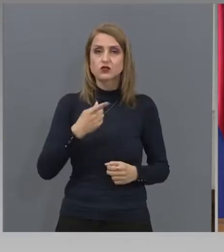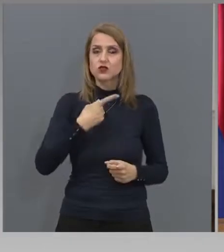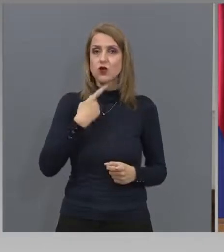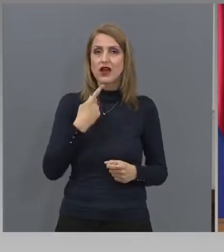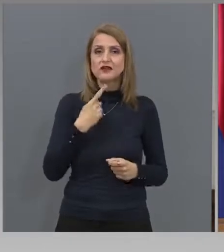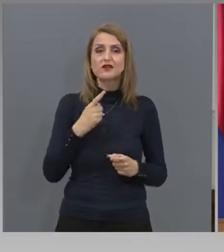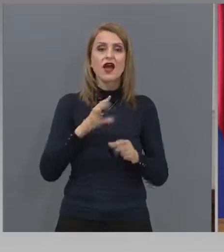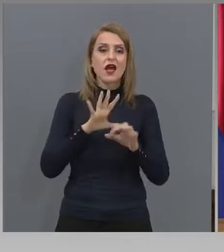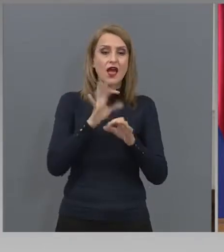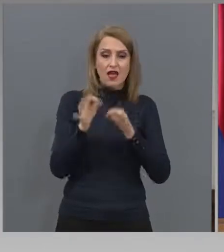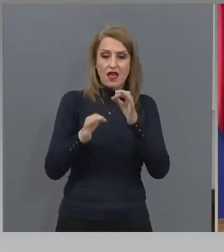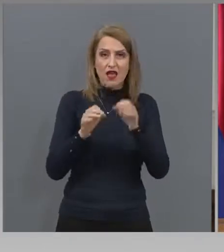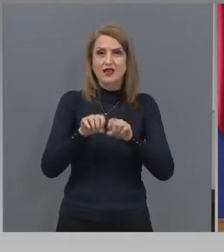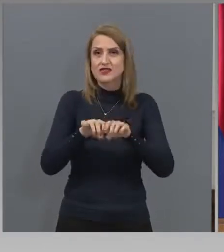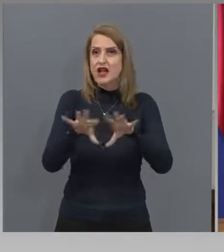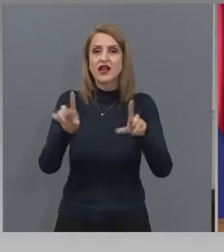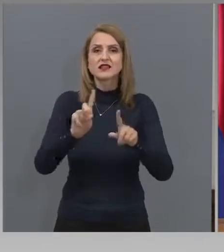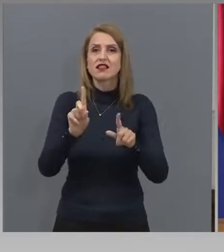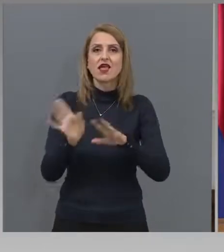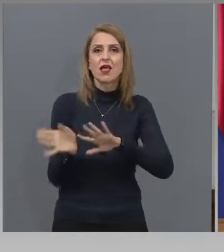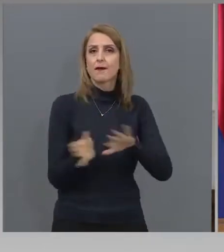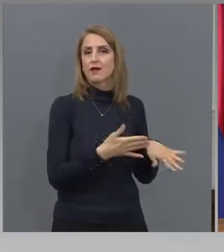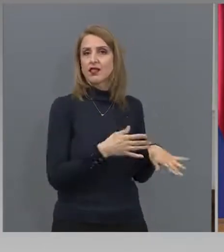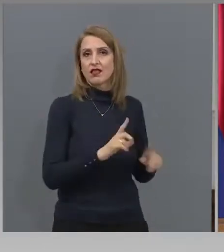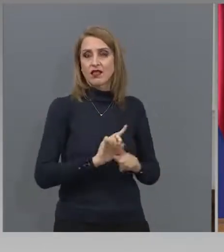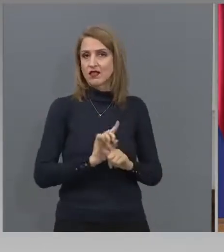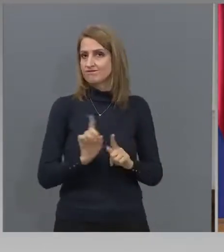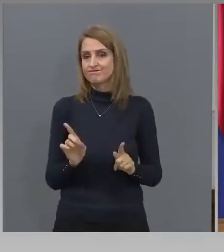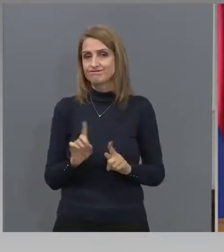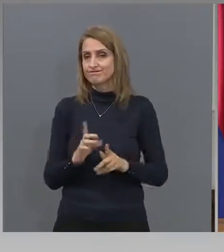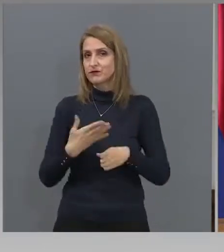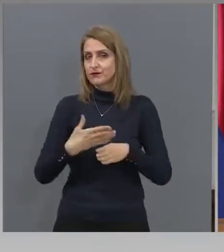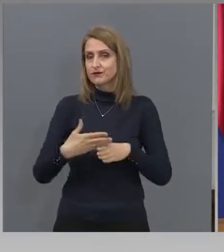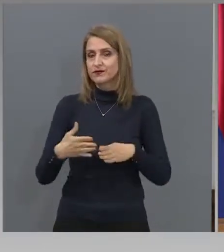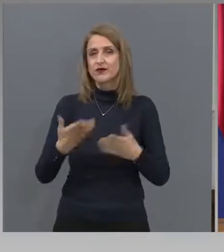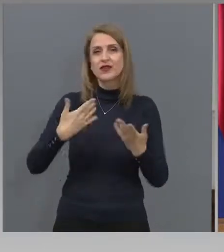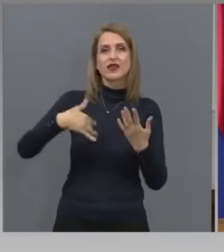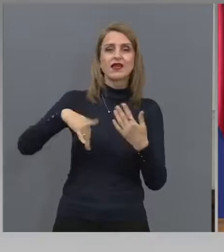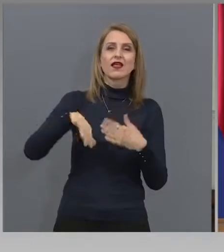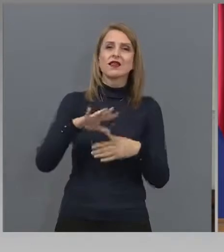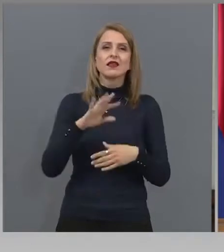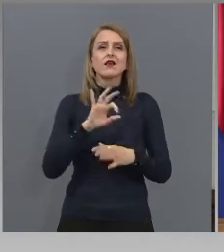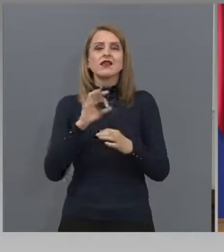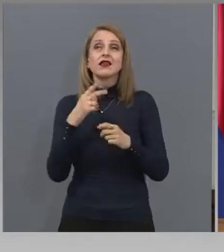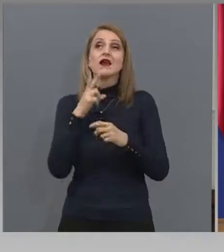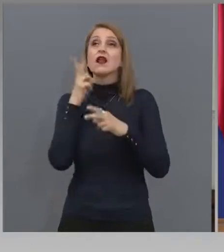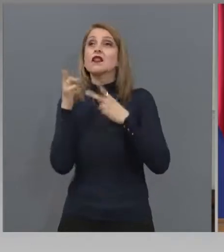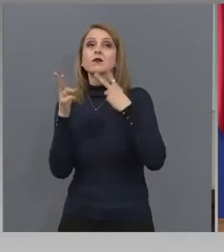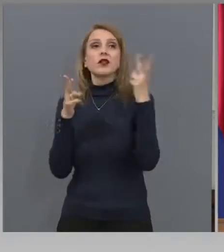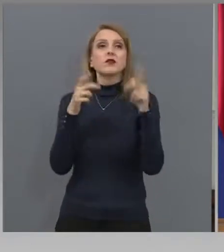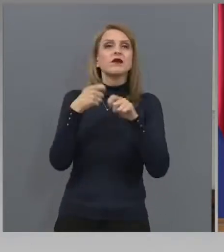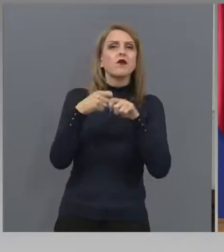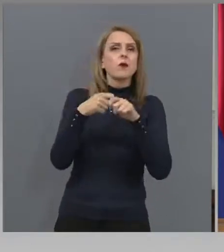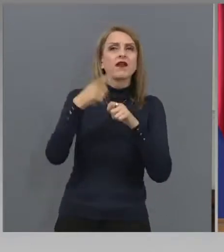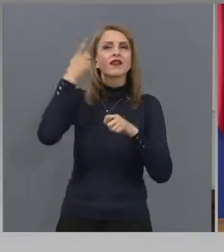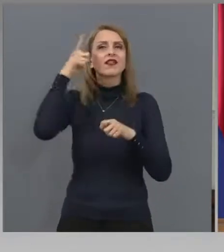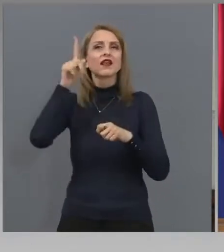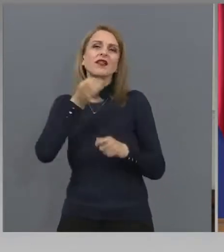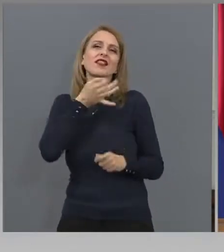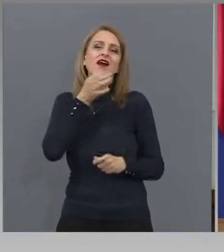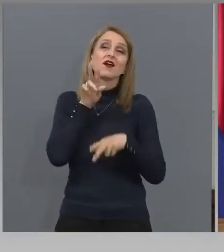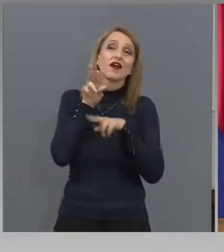пандемията не е отминала. Ние понеже винаги гледаме какво правят и германците. по-навик